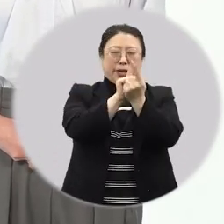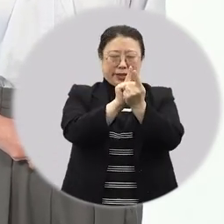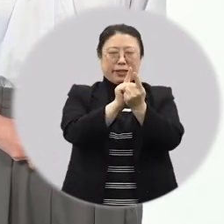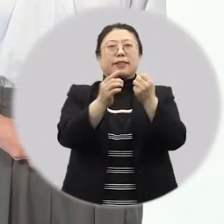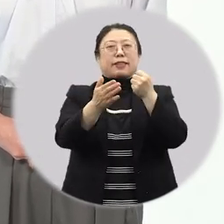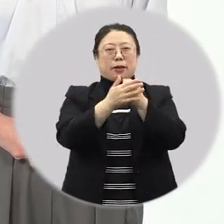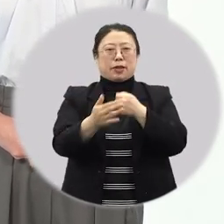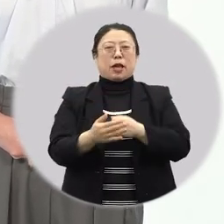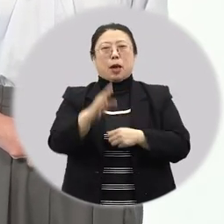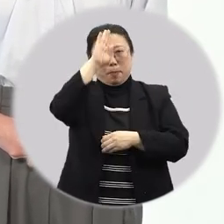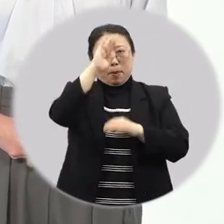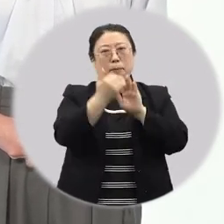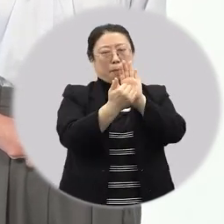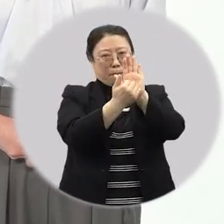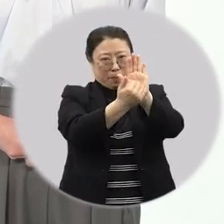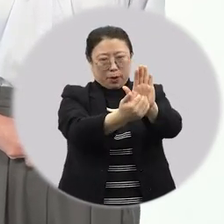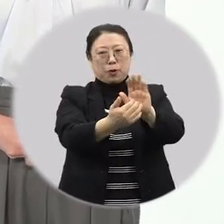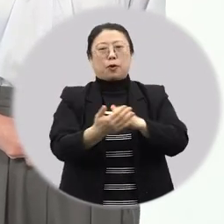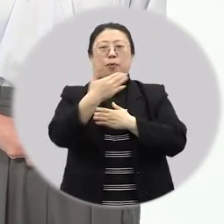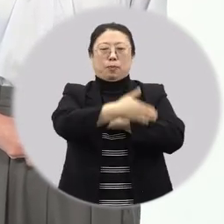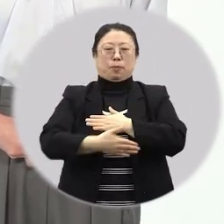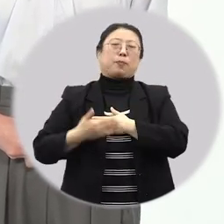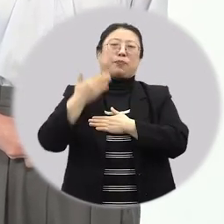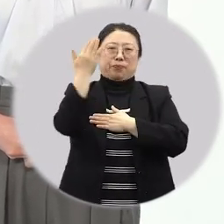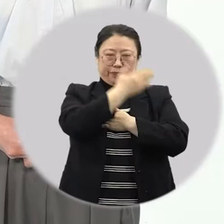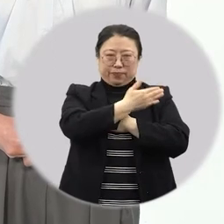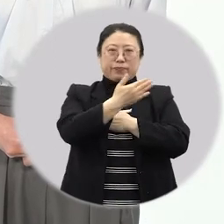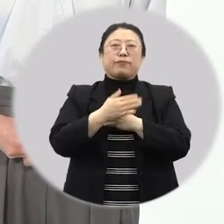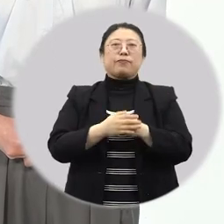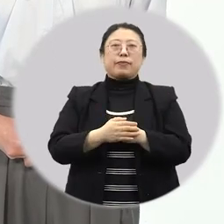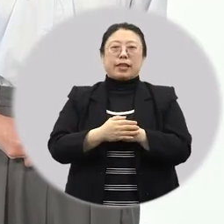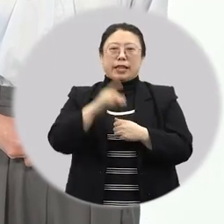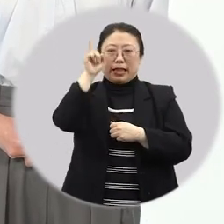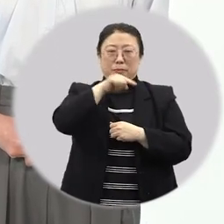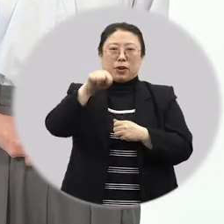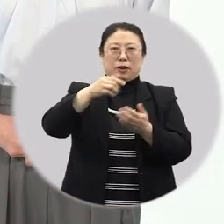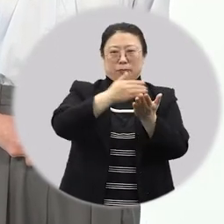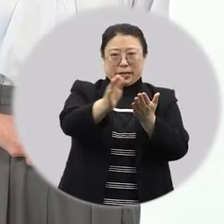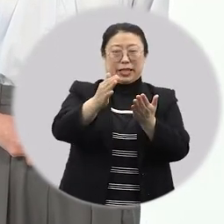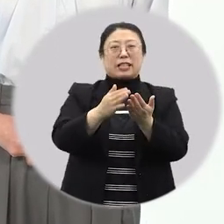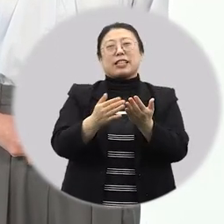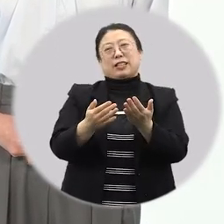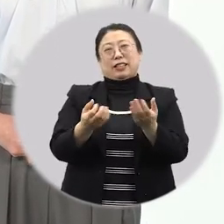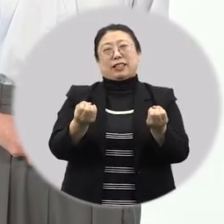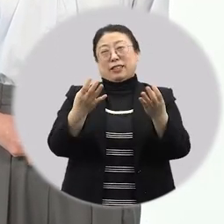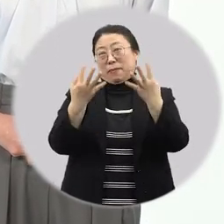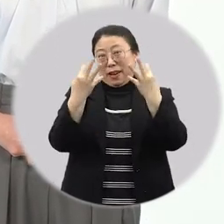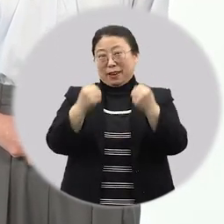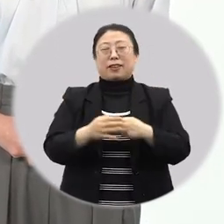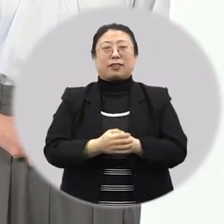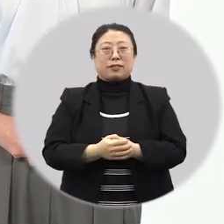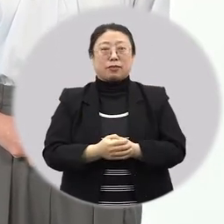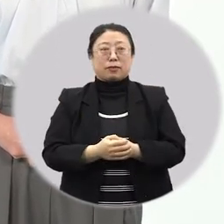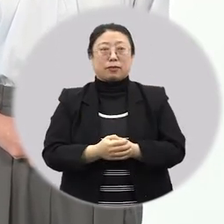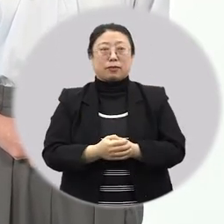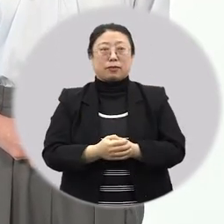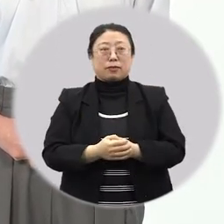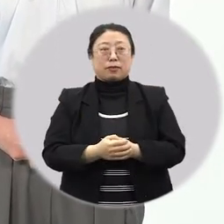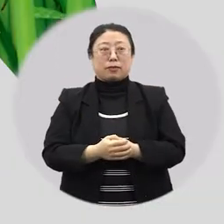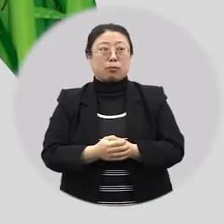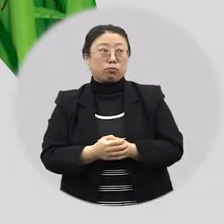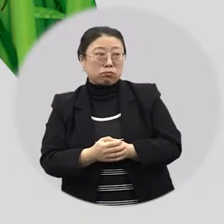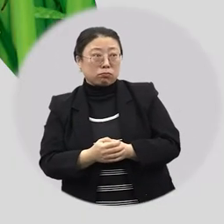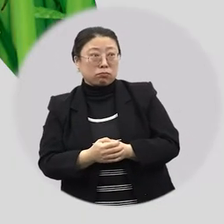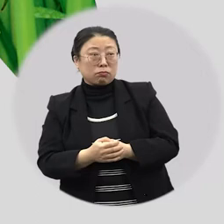맞이하는 명절인 만큼 이처럼 질병을 막기 위해 몸을 깨끗이 하고 나쁜 기운을 쫓는 세시풍속들이 많았어요.